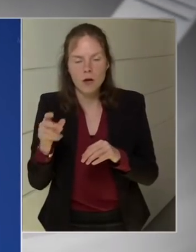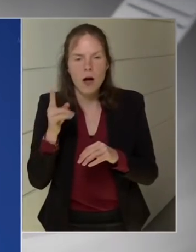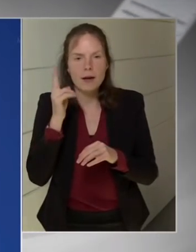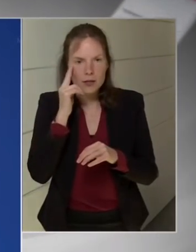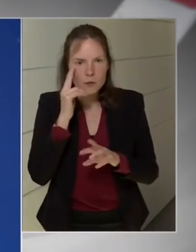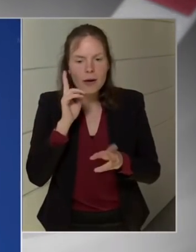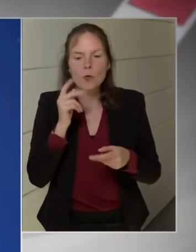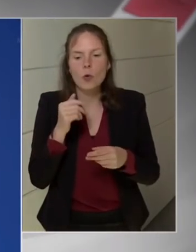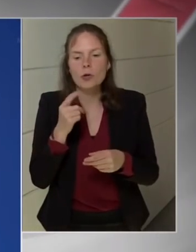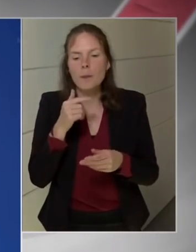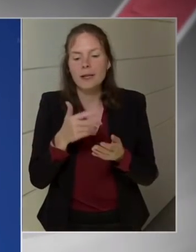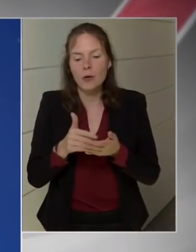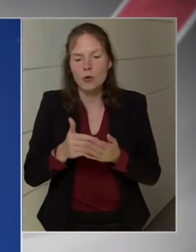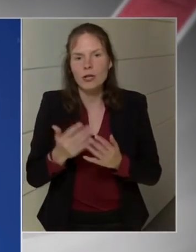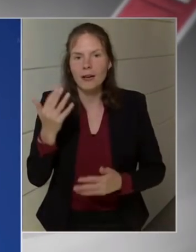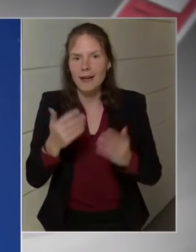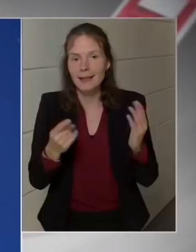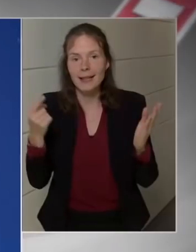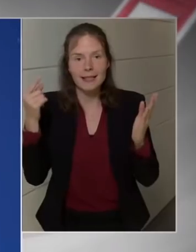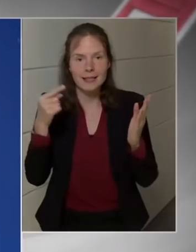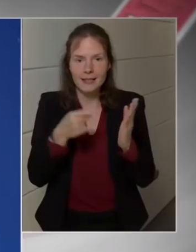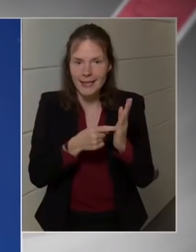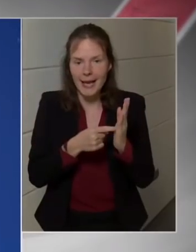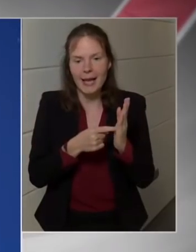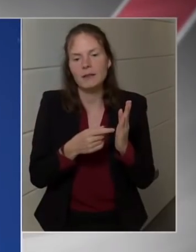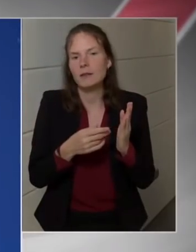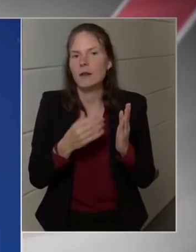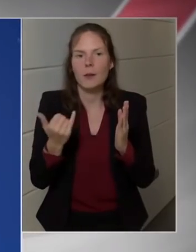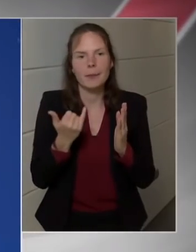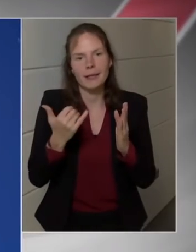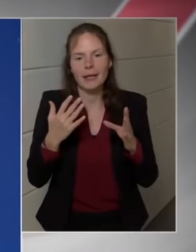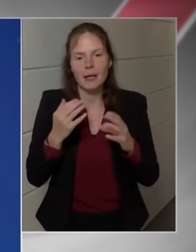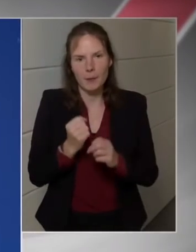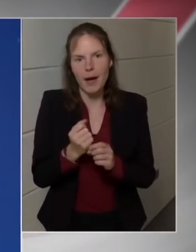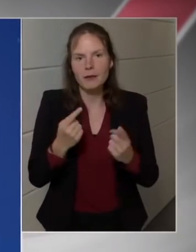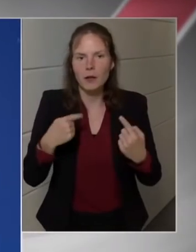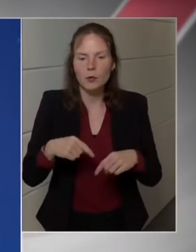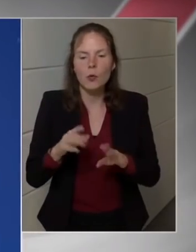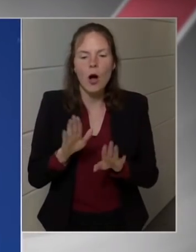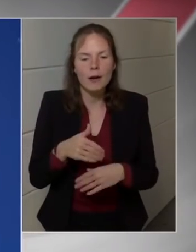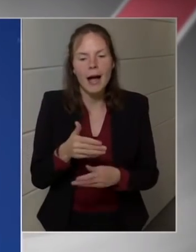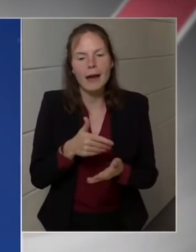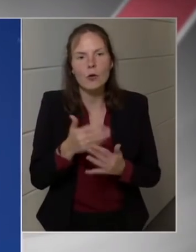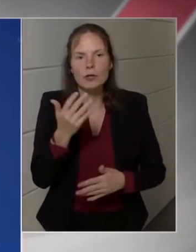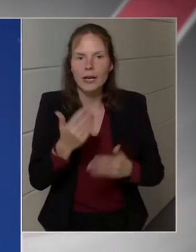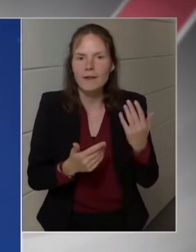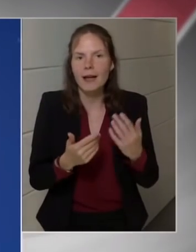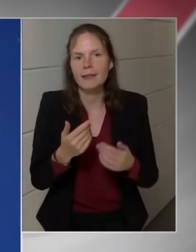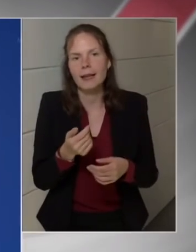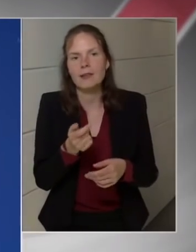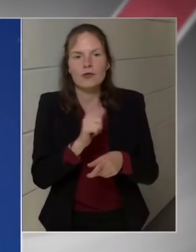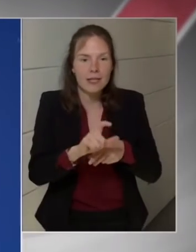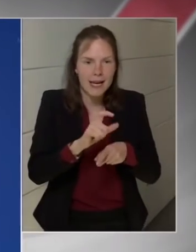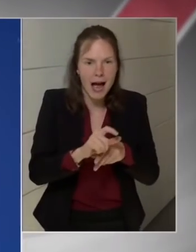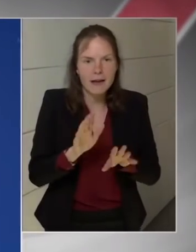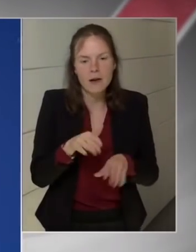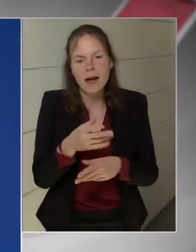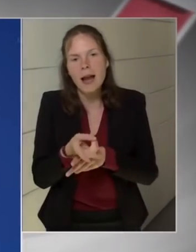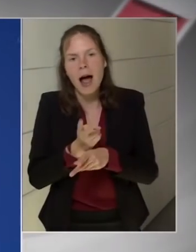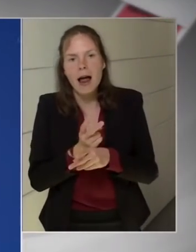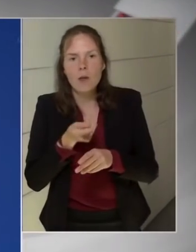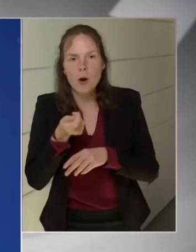célok teljesülhessenek, igen. Az is fontos, hogy mindeközben a magyar kormány 2010 óta ismert arról, hogy a